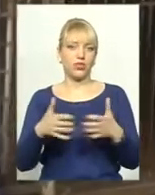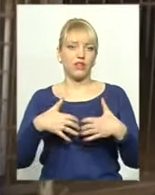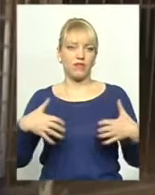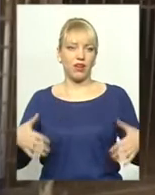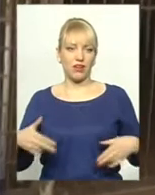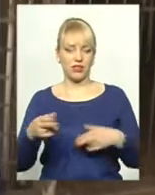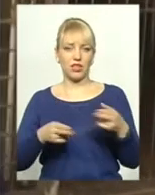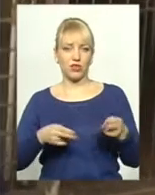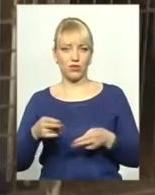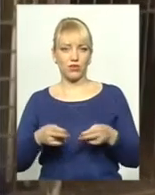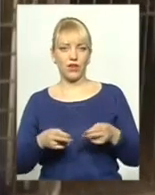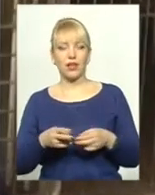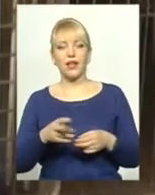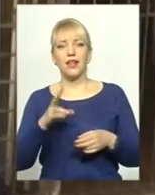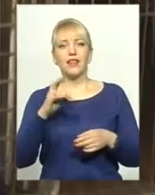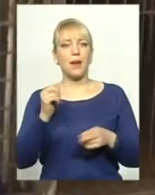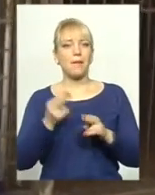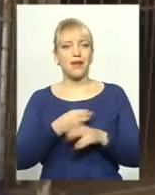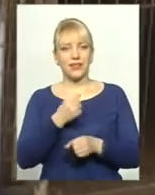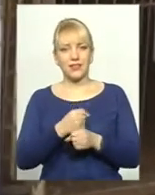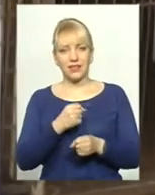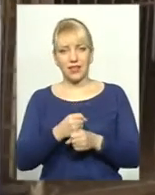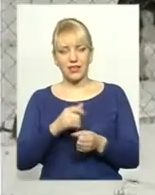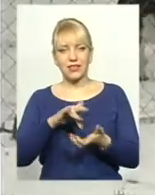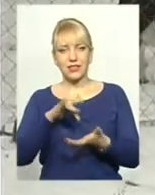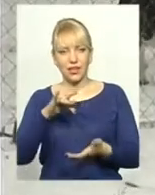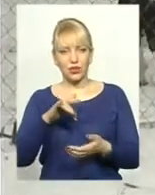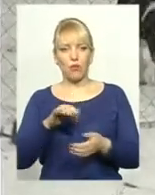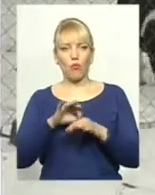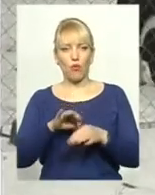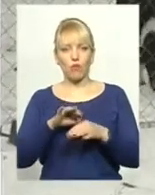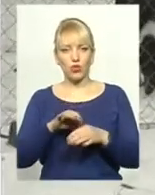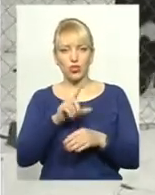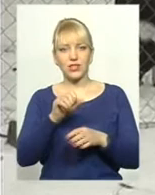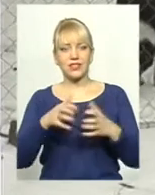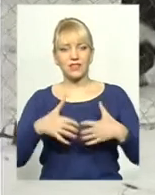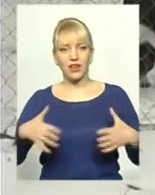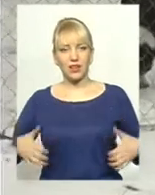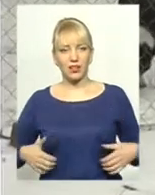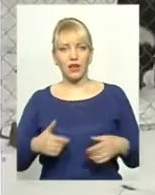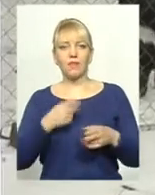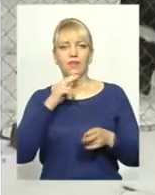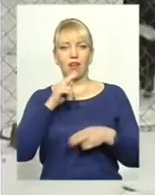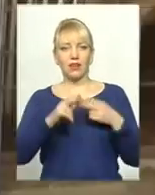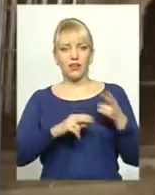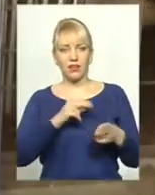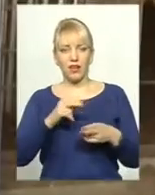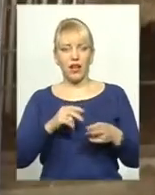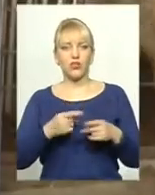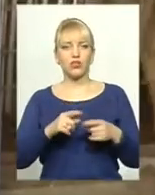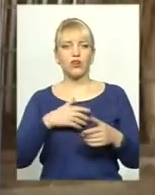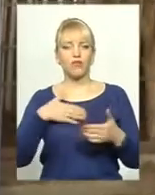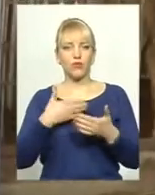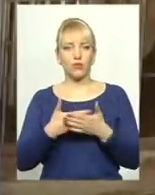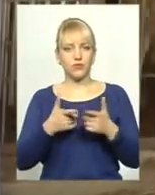На роботу, а вірніше бездіяльність центру поводження з тваринами нарікають і волонтери ініціативної групи по захисту тварин. Мовляв, неодноразово